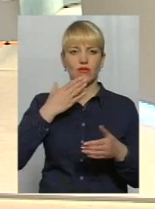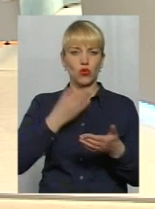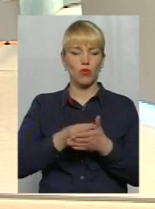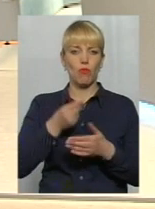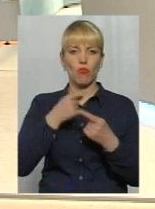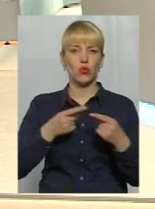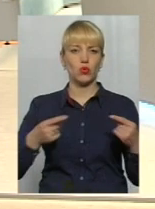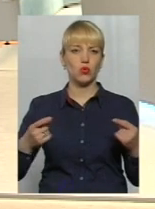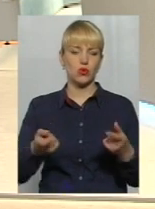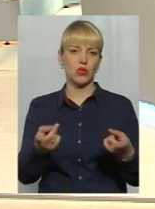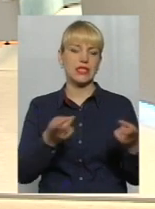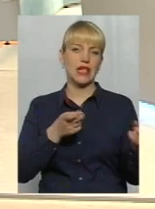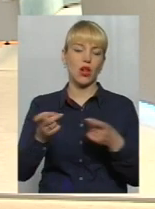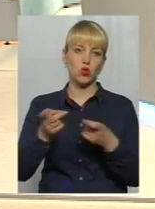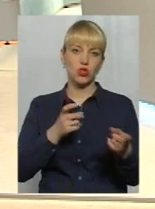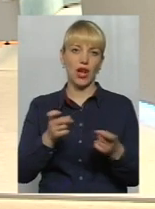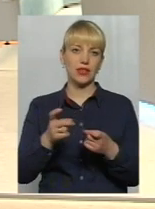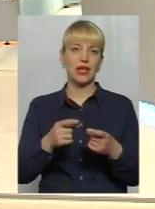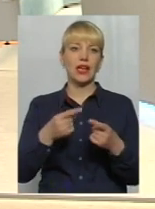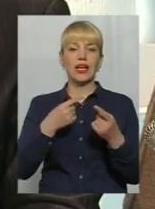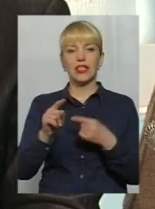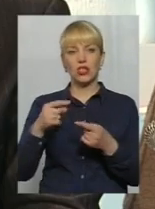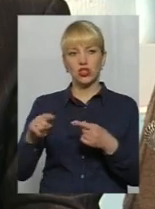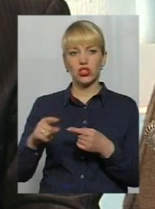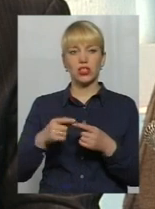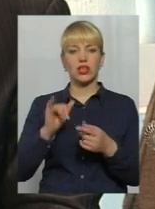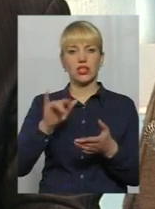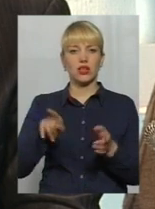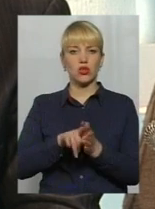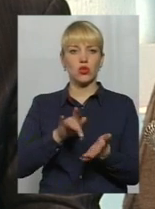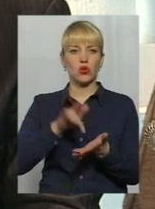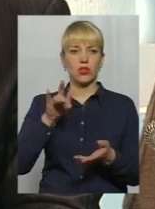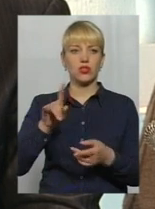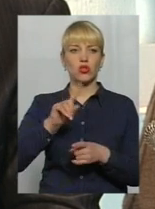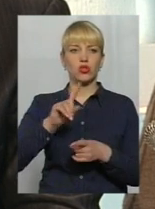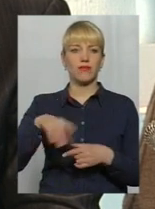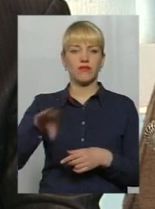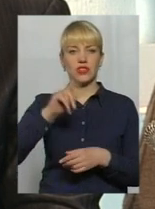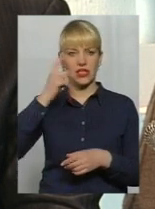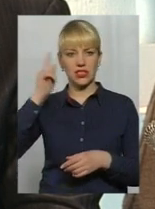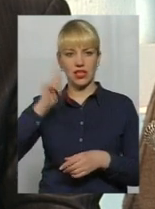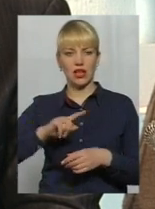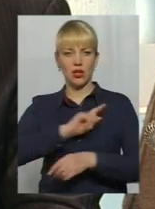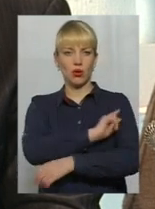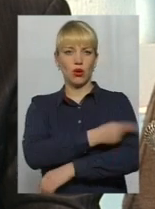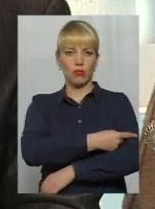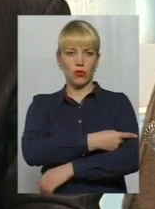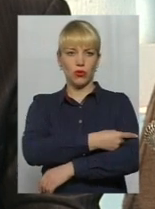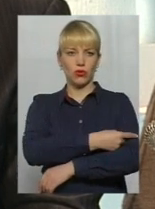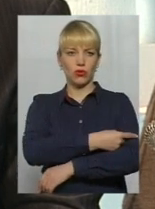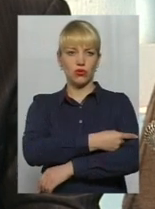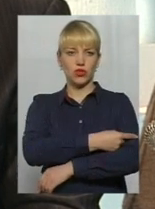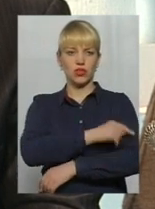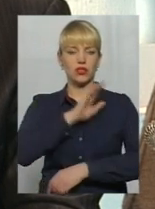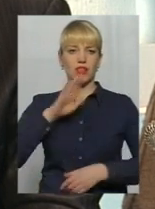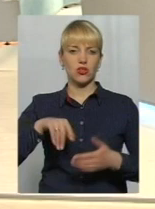залучати інших регіонів і столицю нашу, для того, щоб всі знали потужності і легкої промисловості